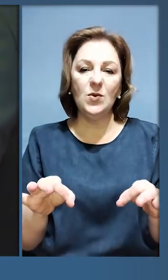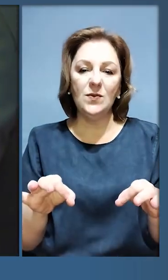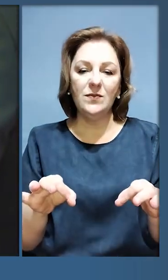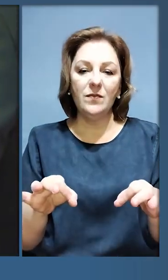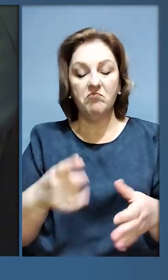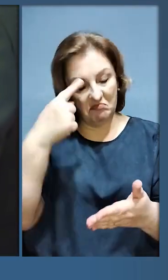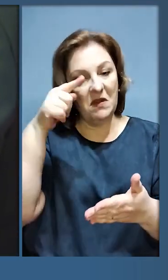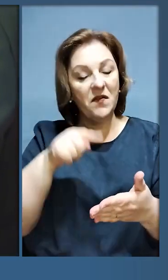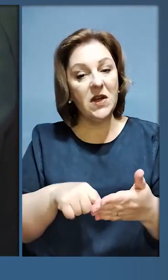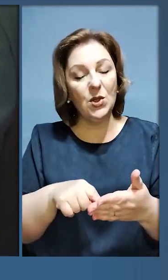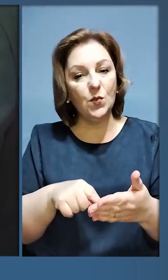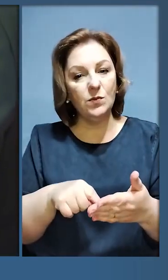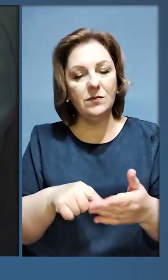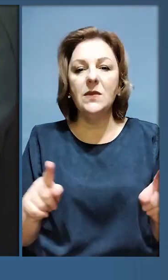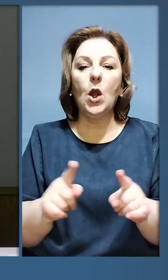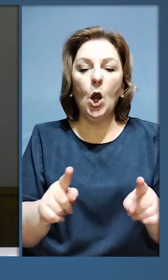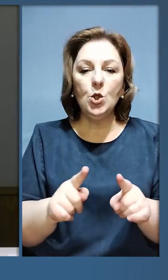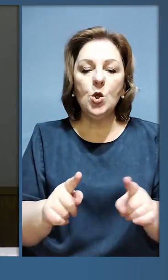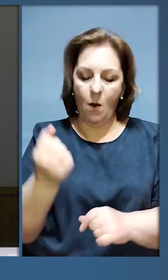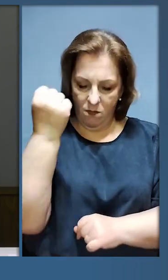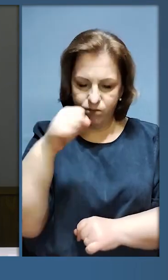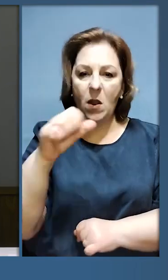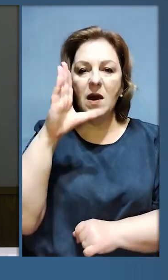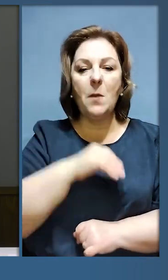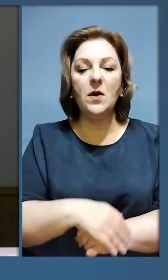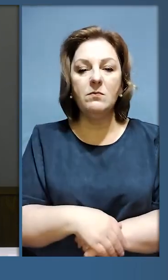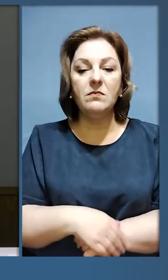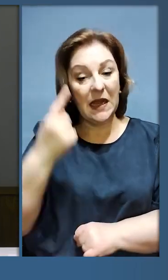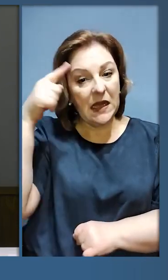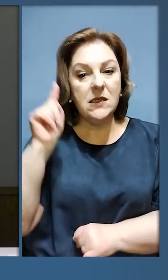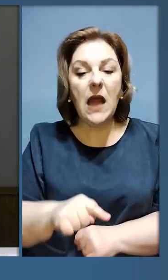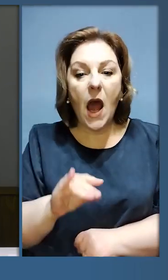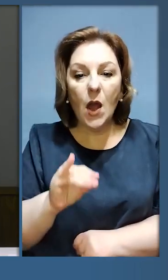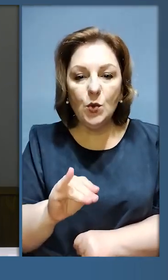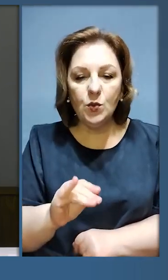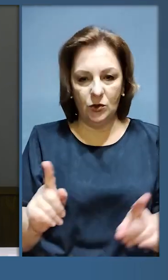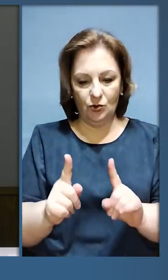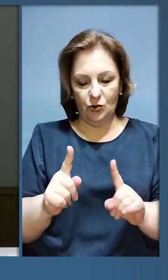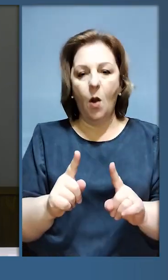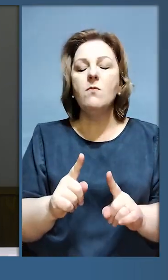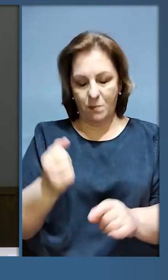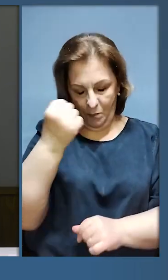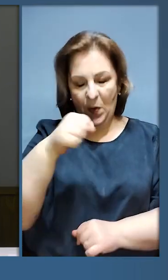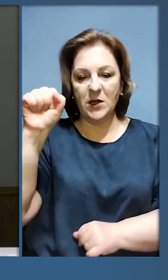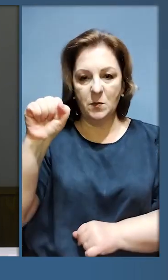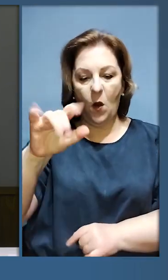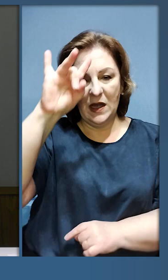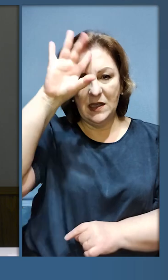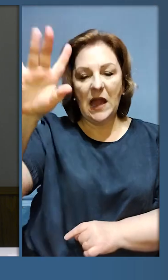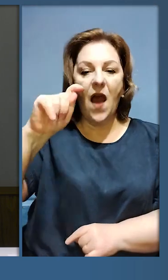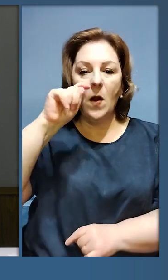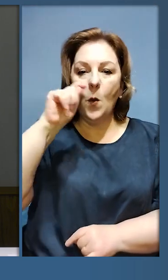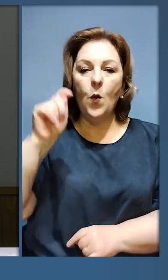воюють за свободу. Вірю, що переможемо. Знаю, що